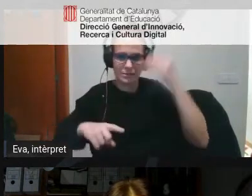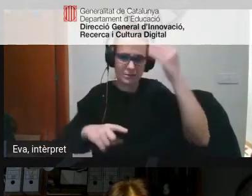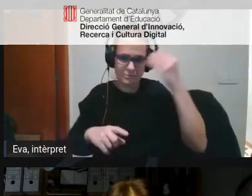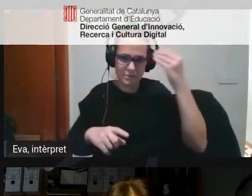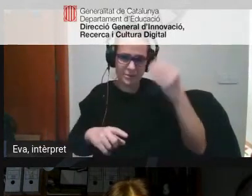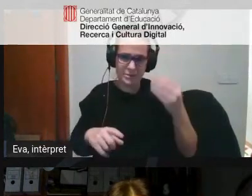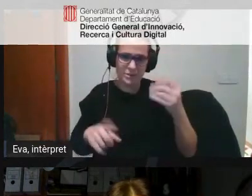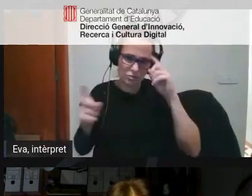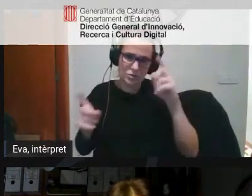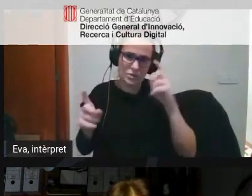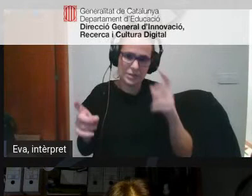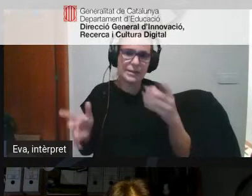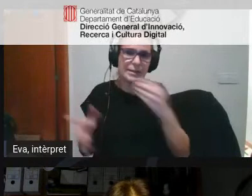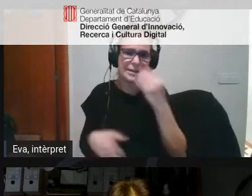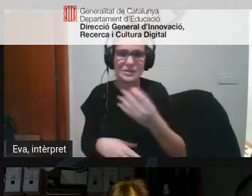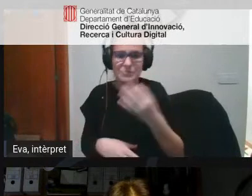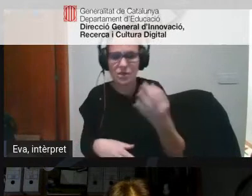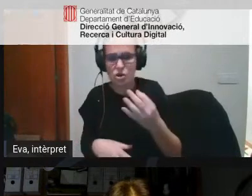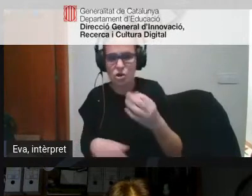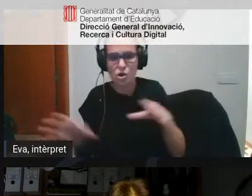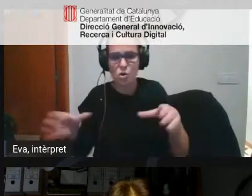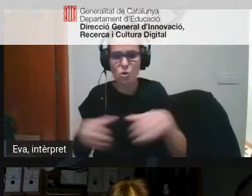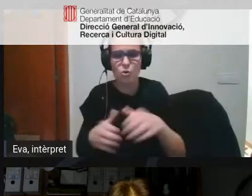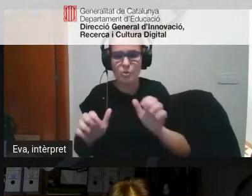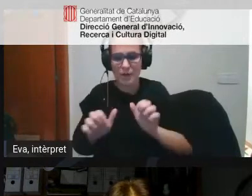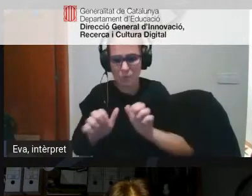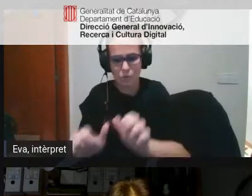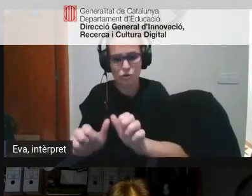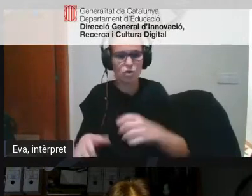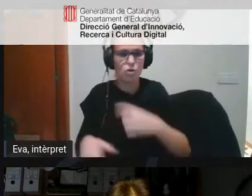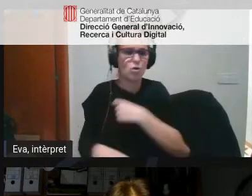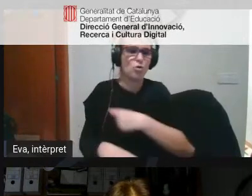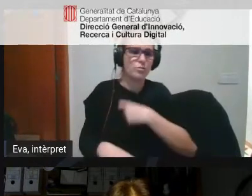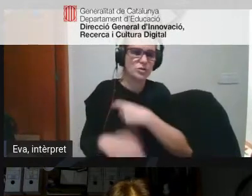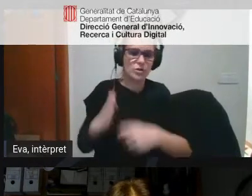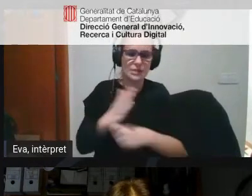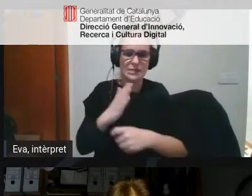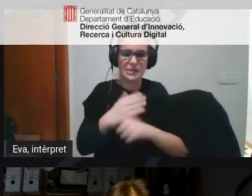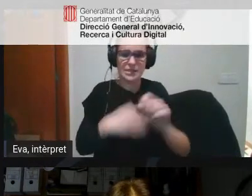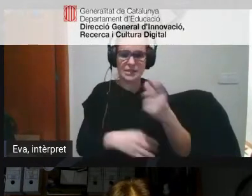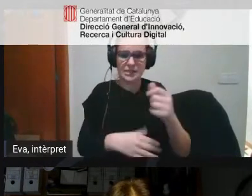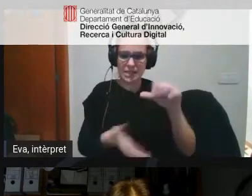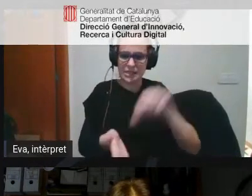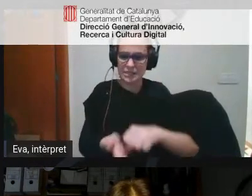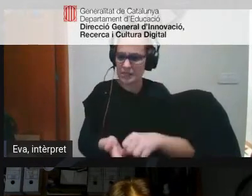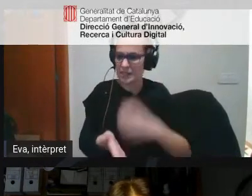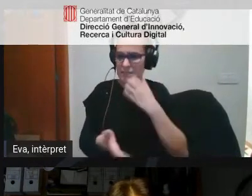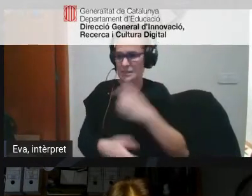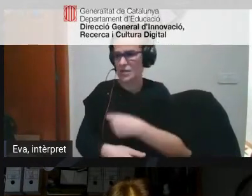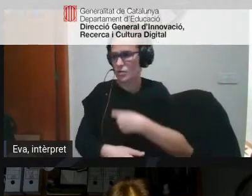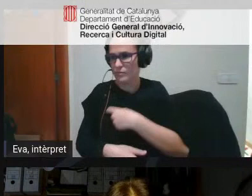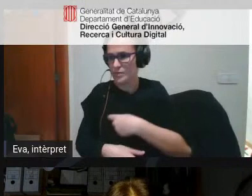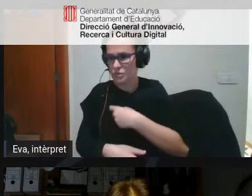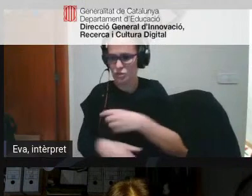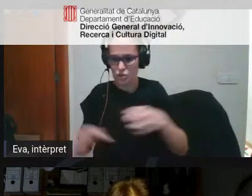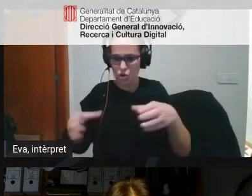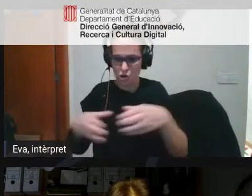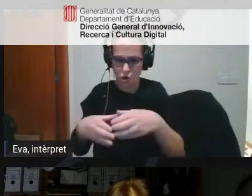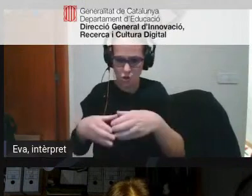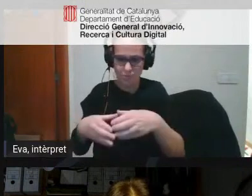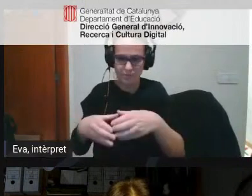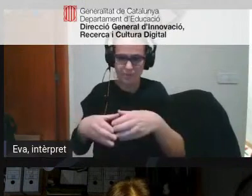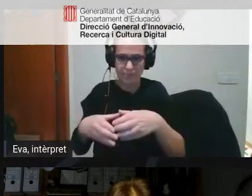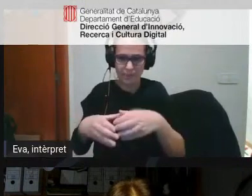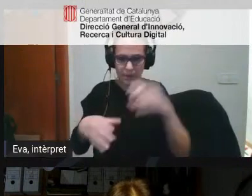o sigui que és millor fer un grup impulsor la comissió d'estratègia digital de centres si es fa una comissió d'estratègia digital de centres implicar